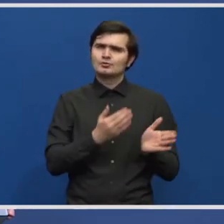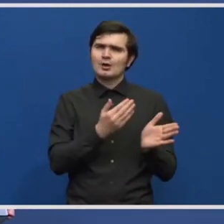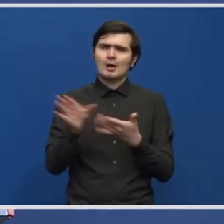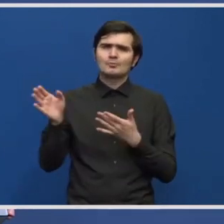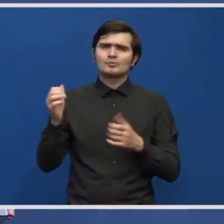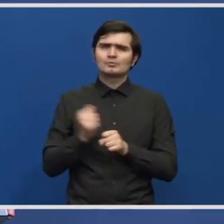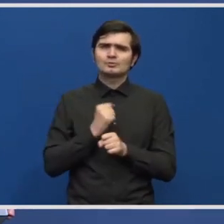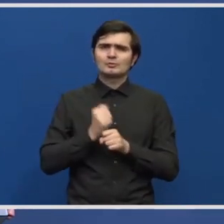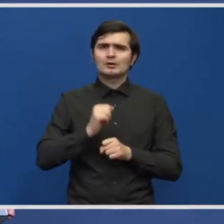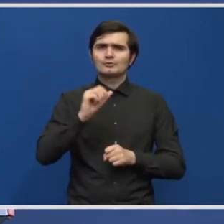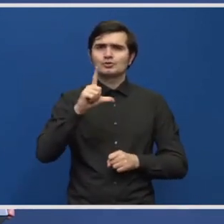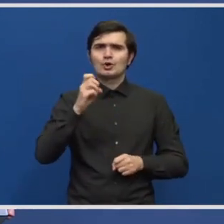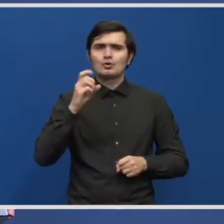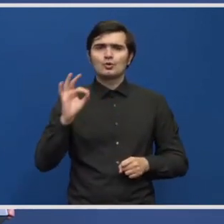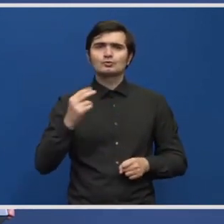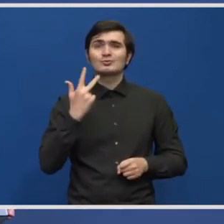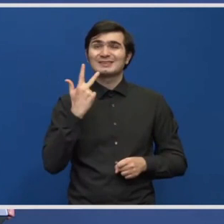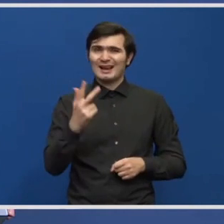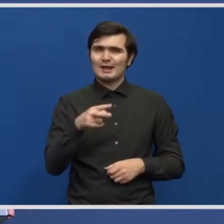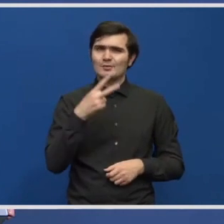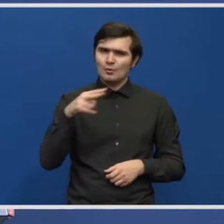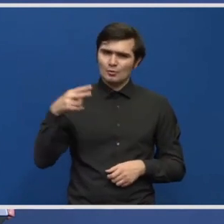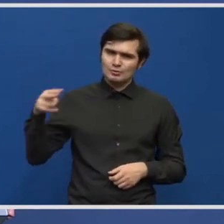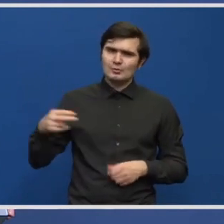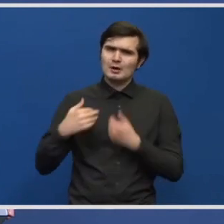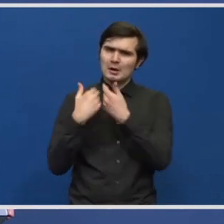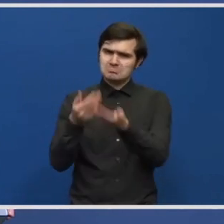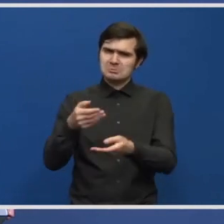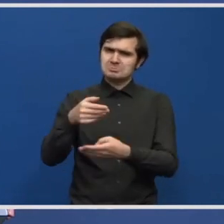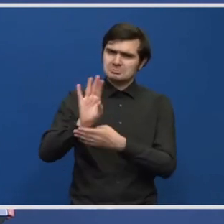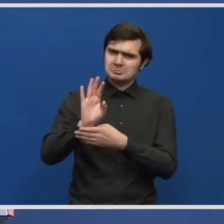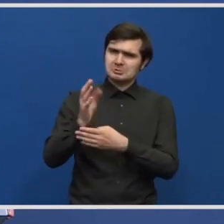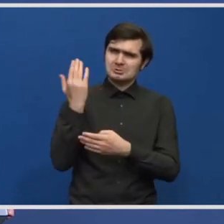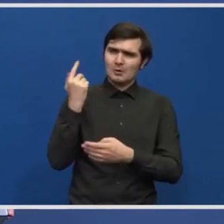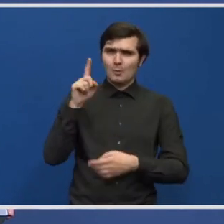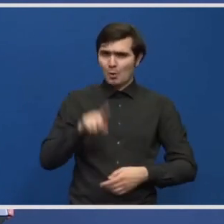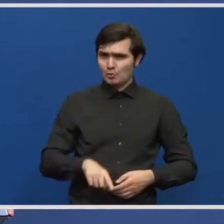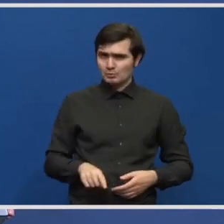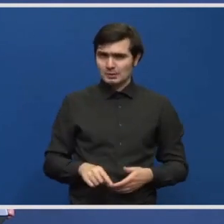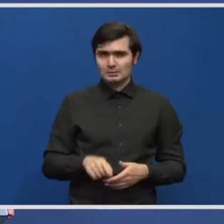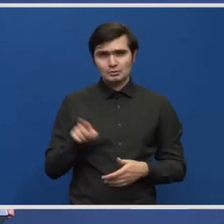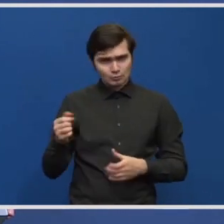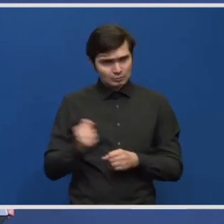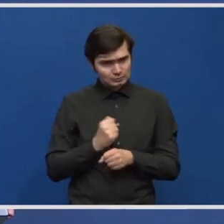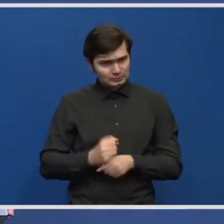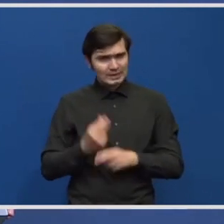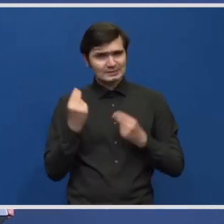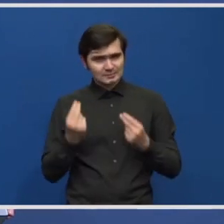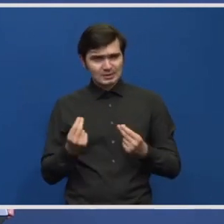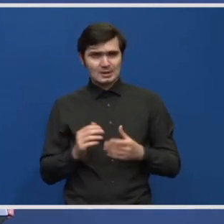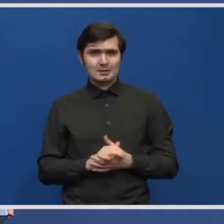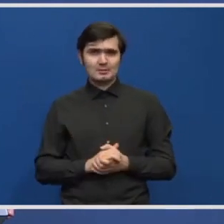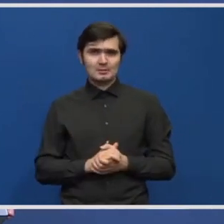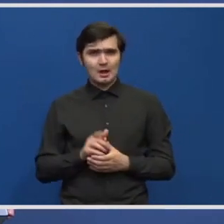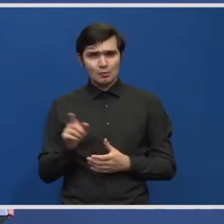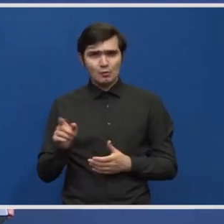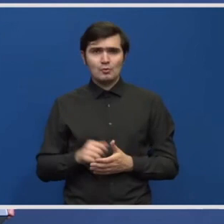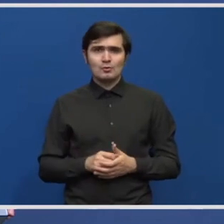continuare. Am dat acolo autorizațiile foarte recent, acum o lună, două. Deja se lucrează bine, s-a lucrat la